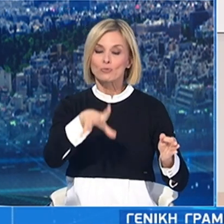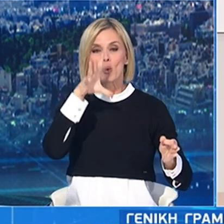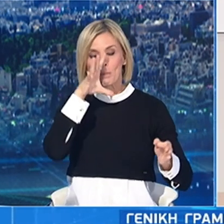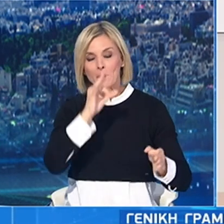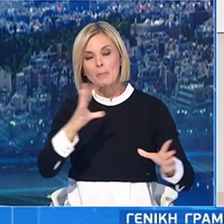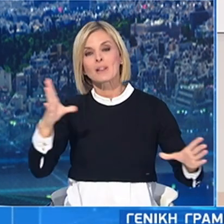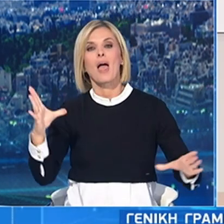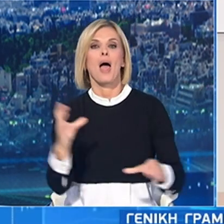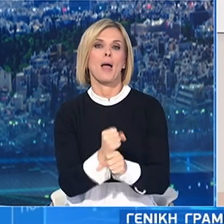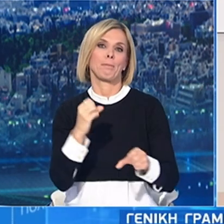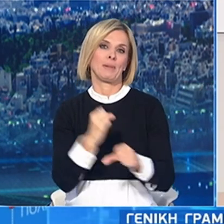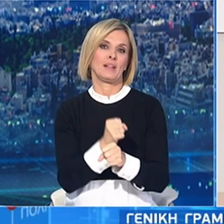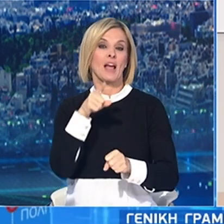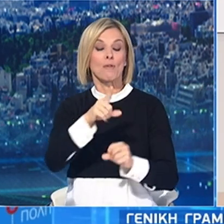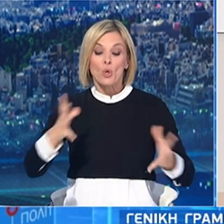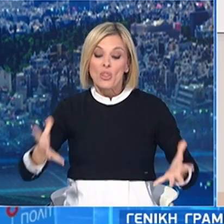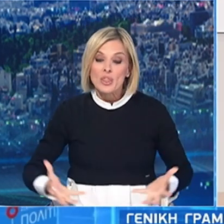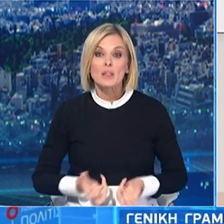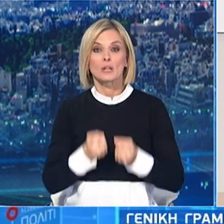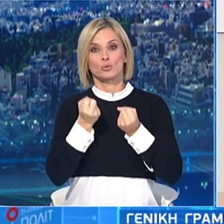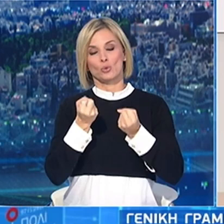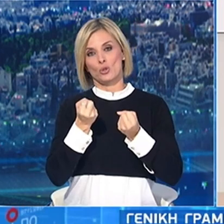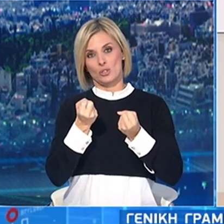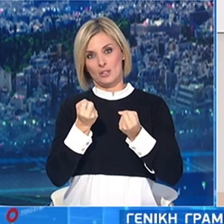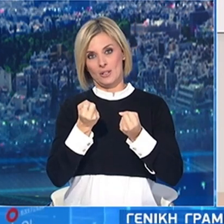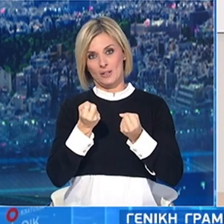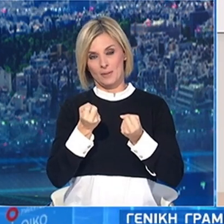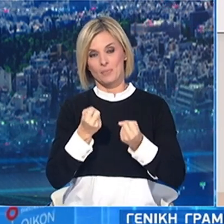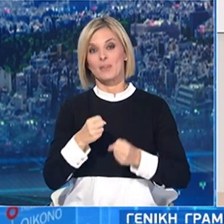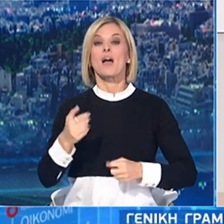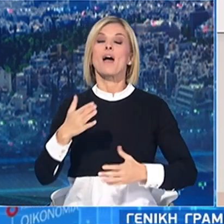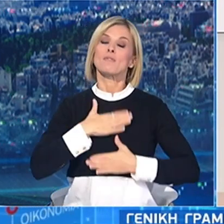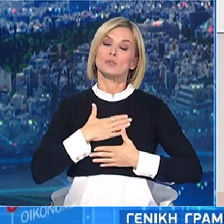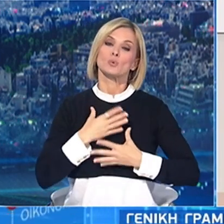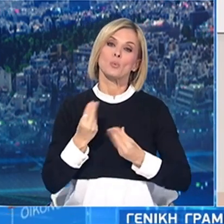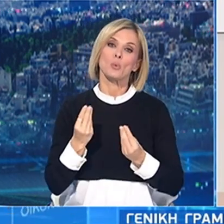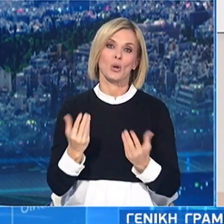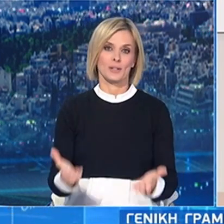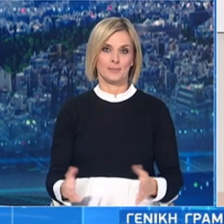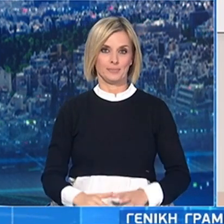επόμενη μέρα σε κάθε περιοχή, σε κάθε γωνιά της πατρίδας μας. Σας ευχαριστώ.